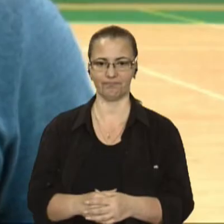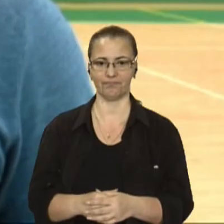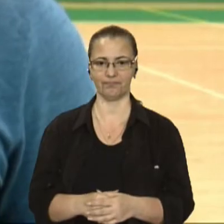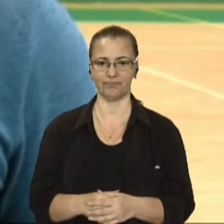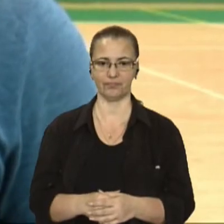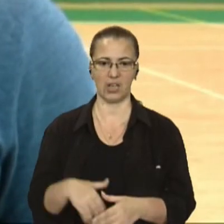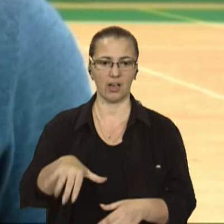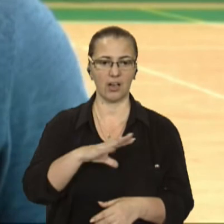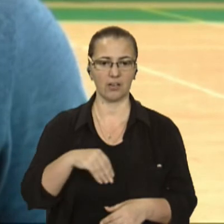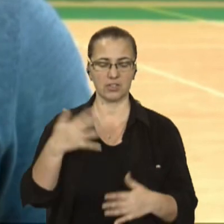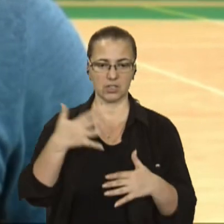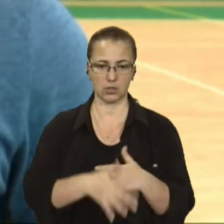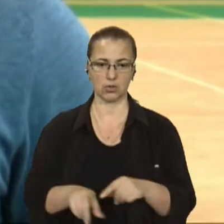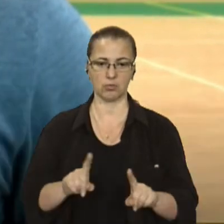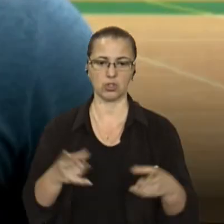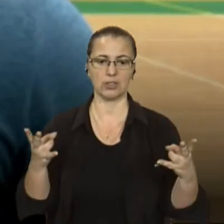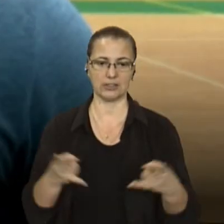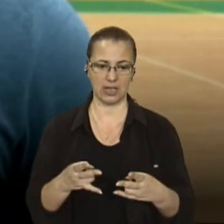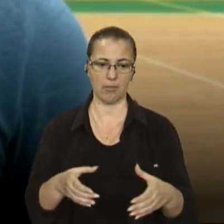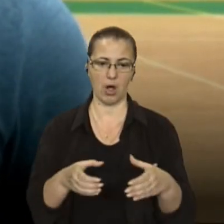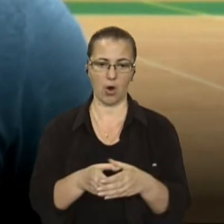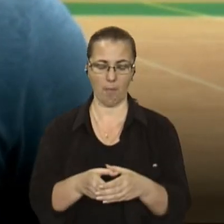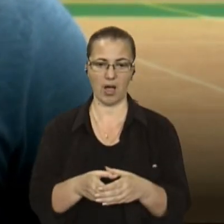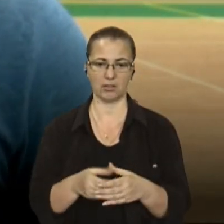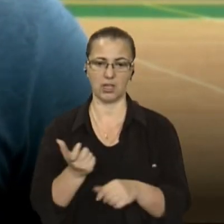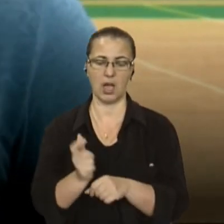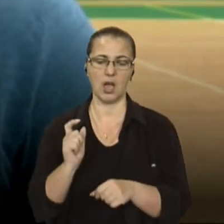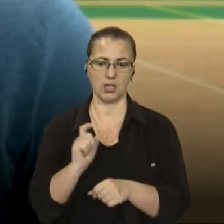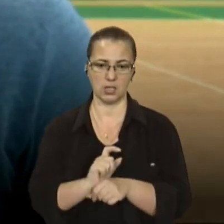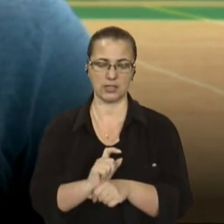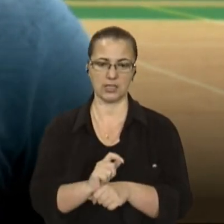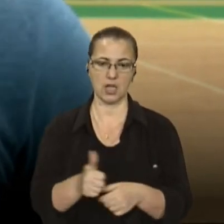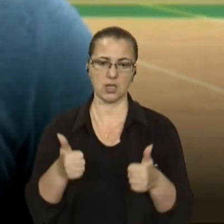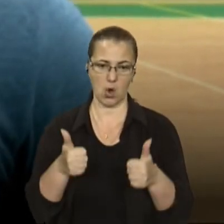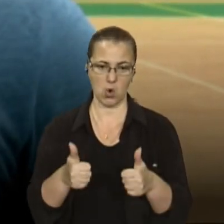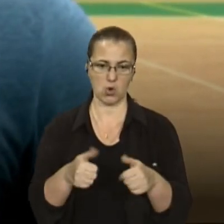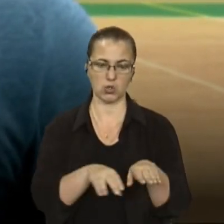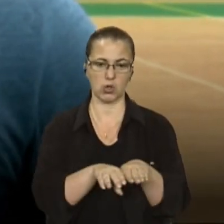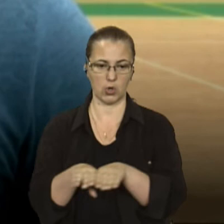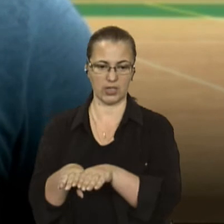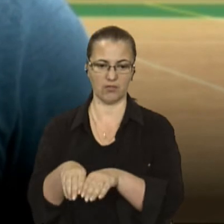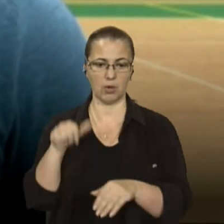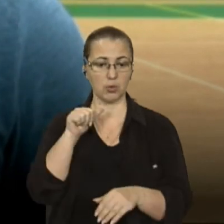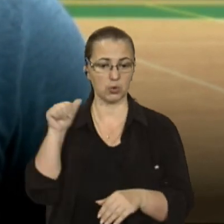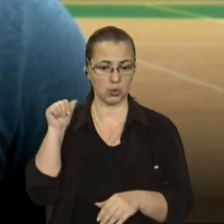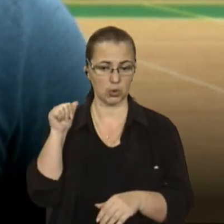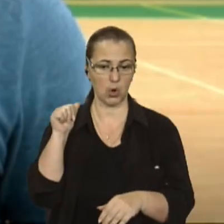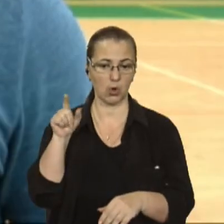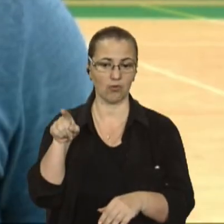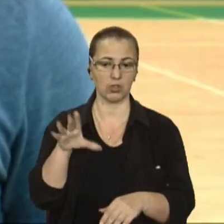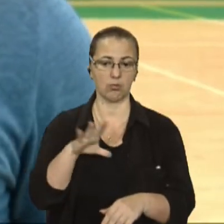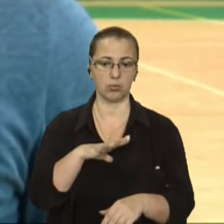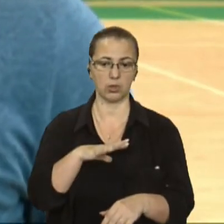Всі розуміли, що треба, команда достатньо хорошого класу. Минулого року вони були як